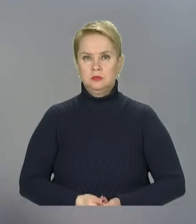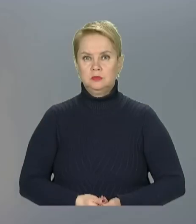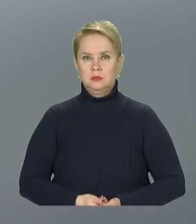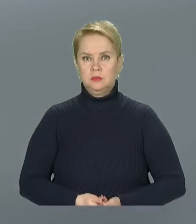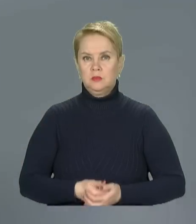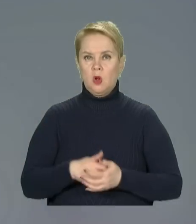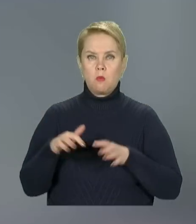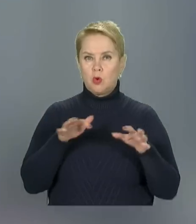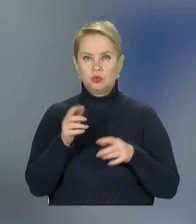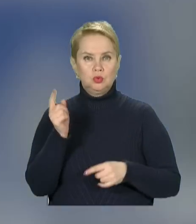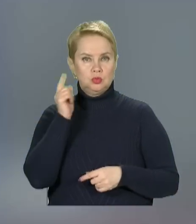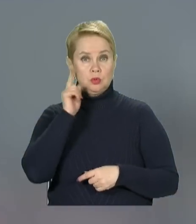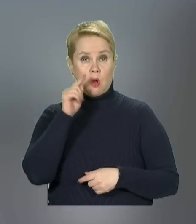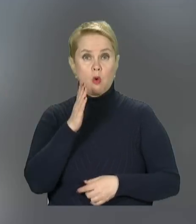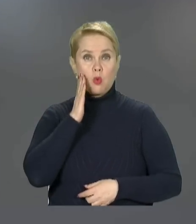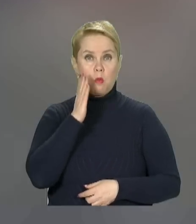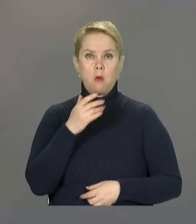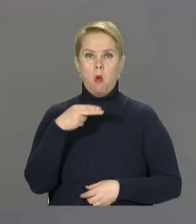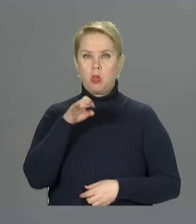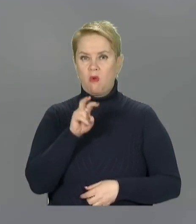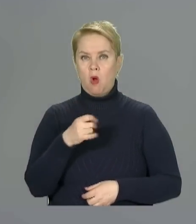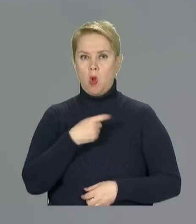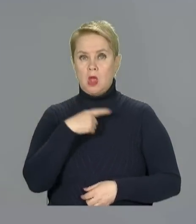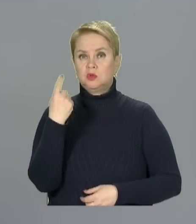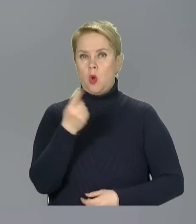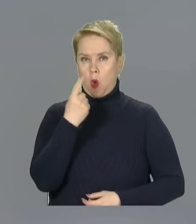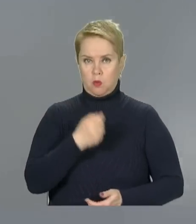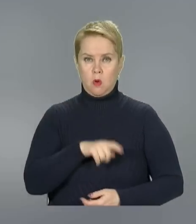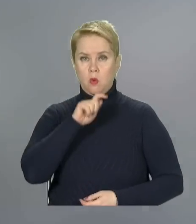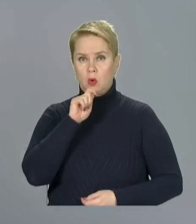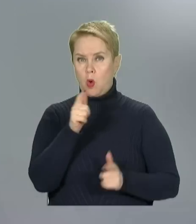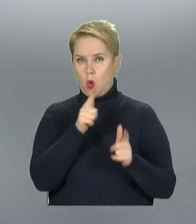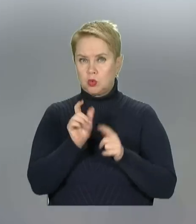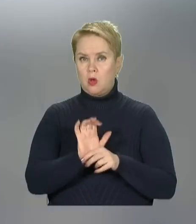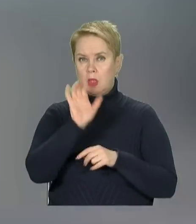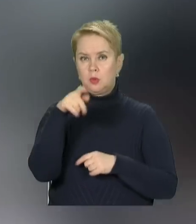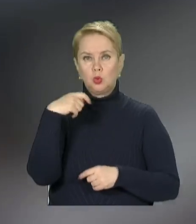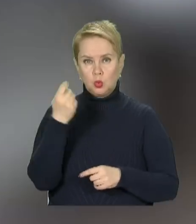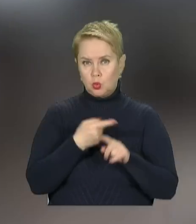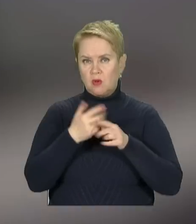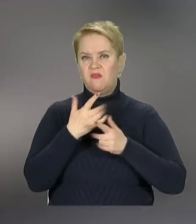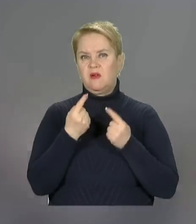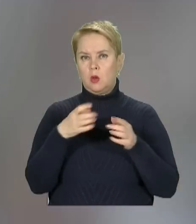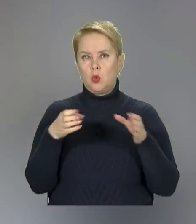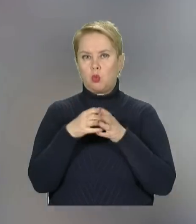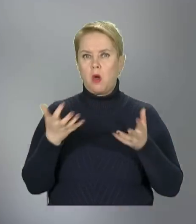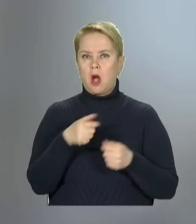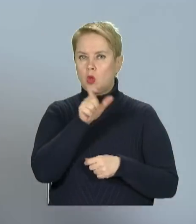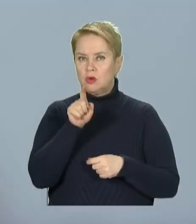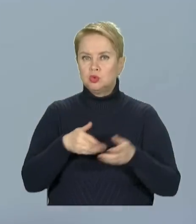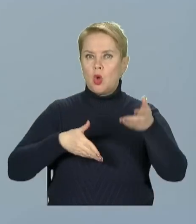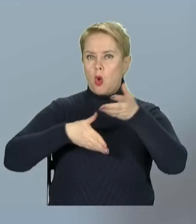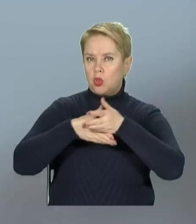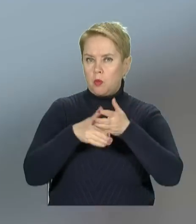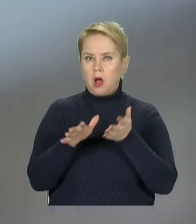Поштовхи відчули також у Румунії, Молдові та в Одеській області. Україна готова направити до Туреччини велику групу рятувальників, щоб